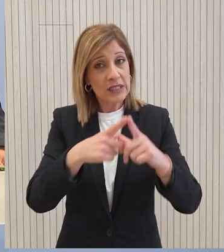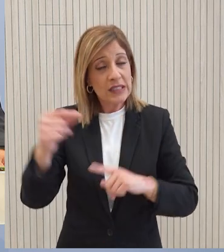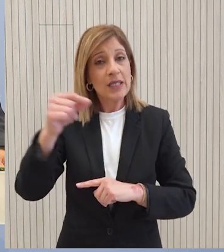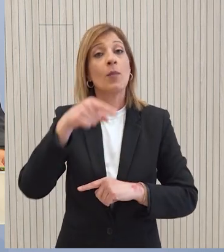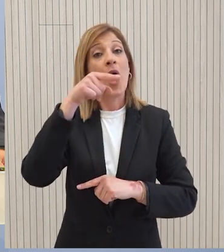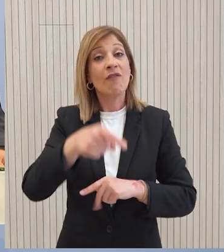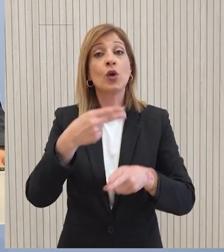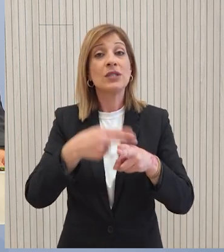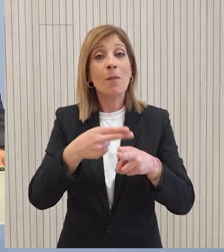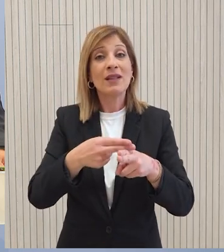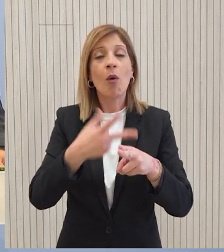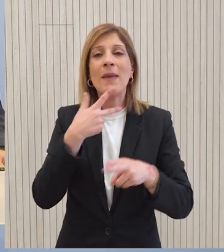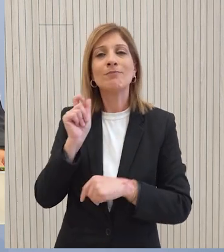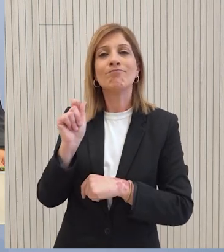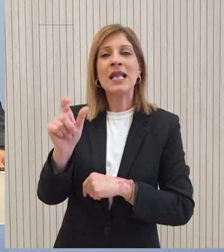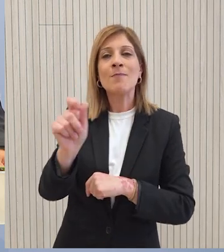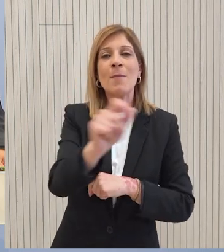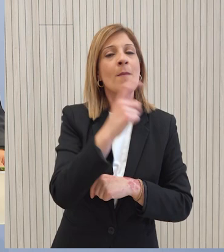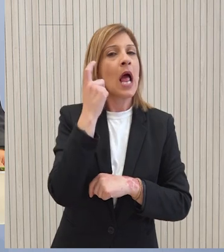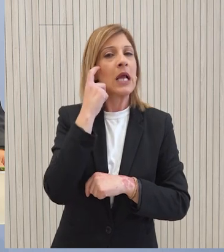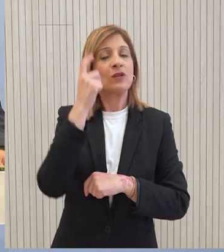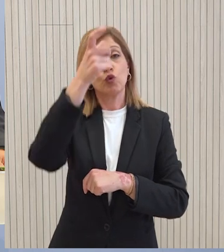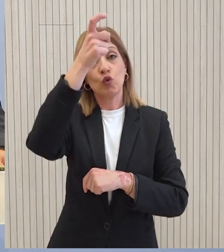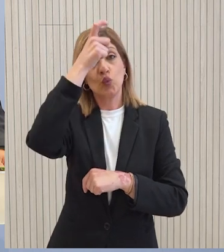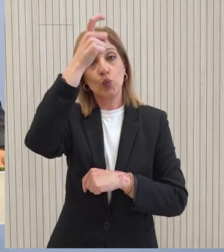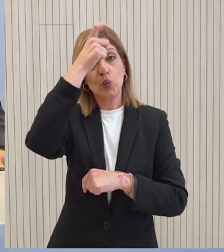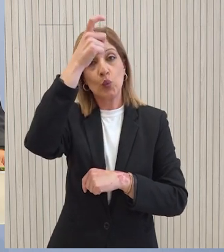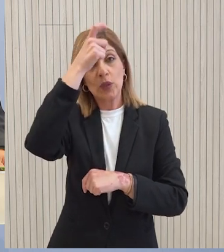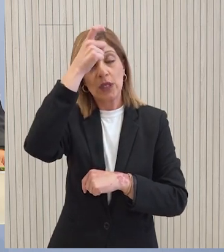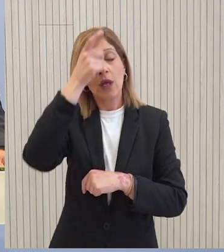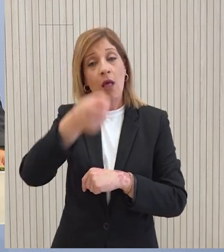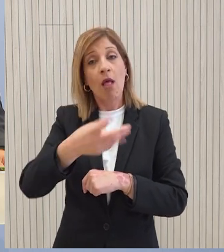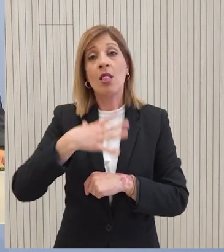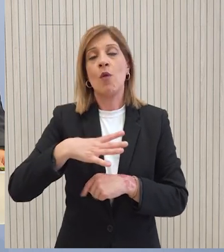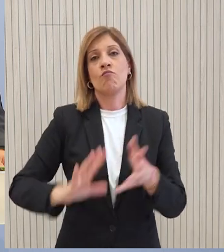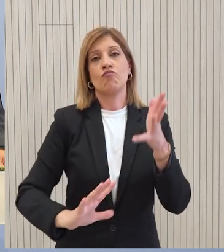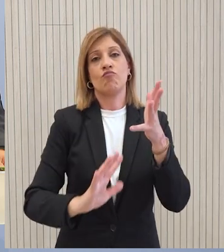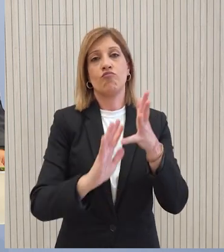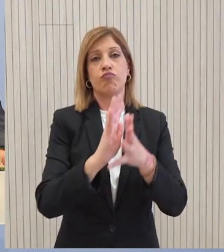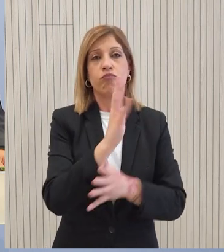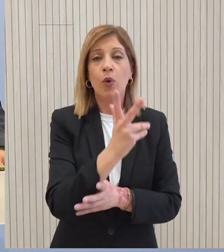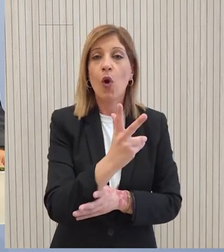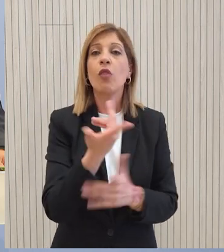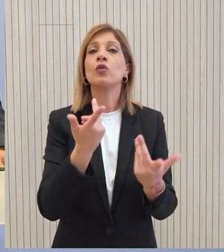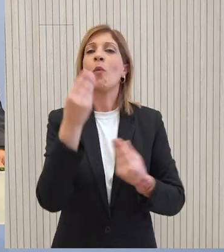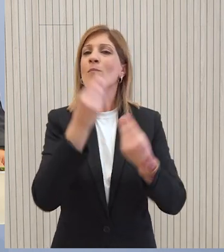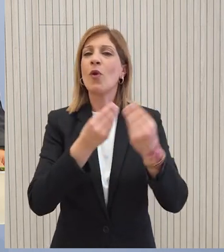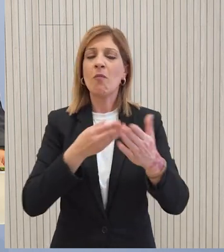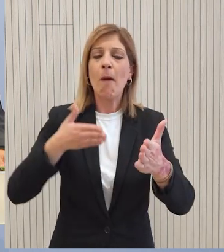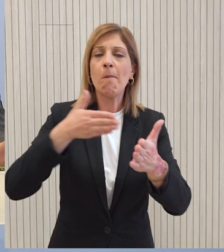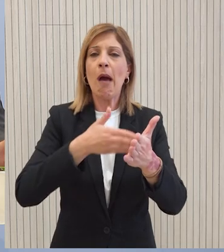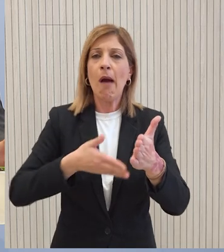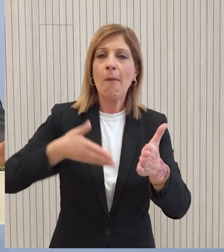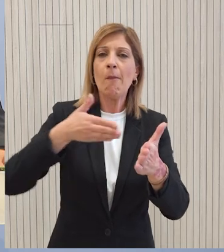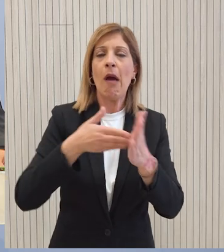εκείνο το επικοδομητικό μήνυμα προς την Τουρκία για να υπάρξει η απαραίτητη πρόοδος η απαραίτητη άρση του αδιεξότου επανένταξη των